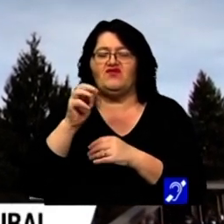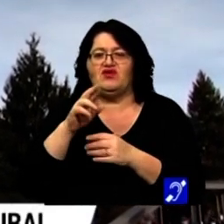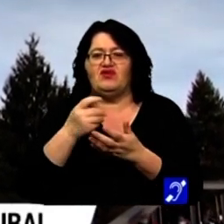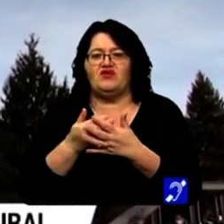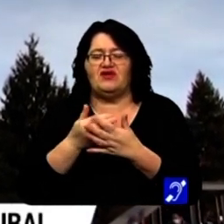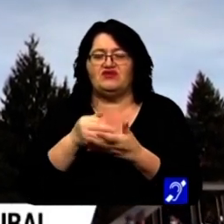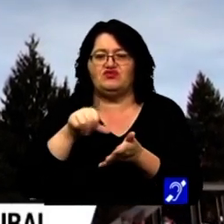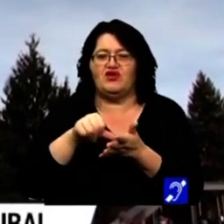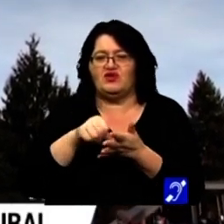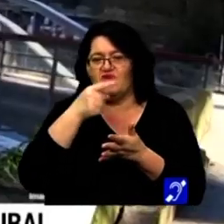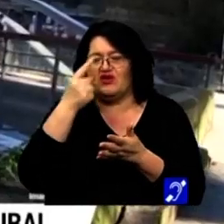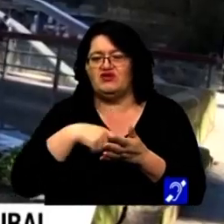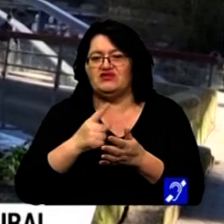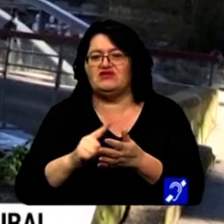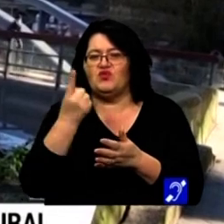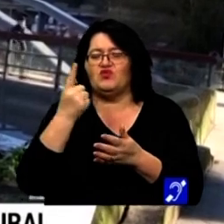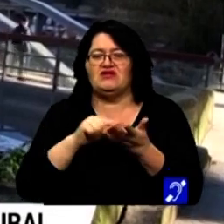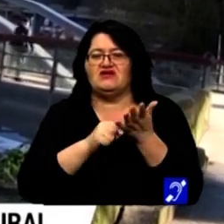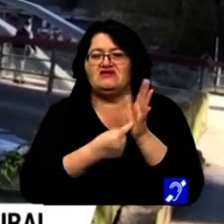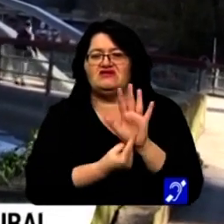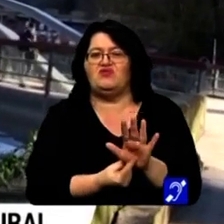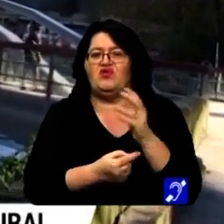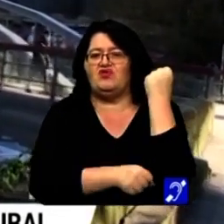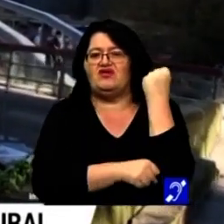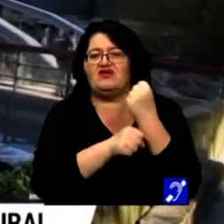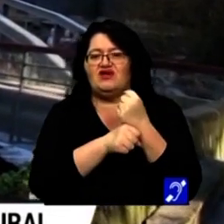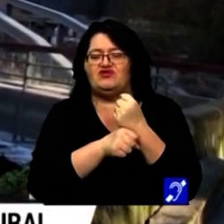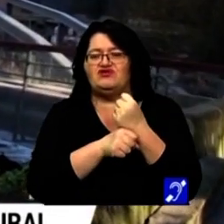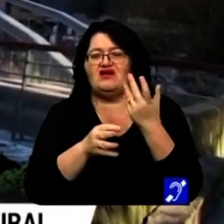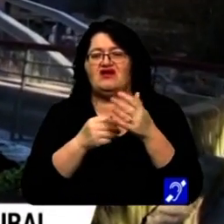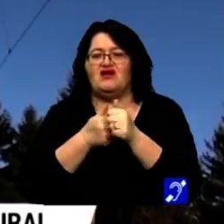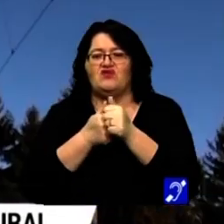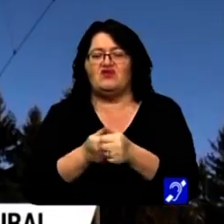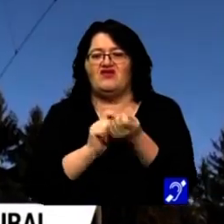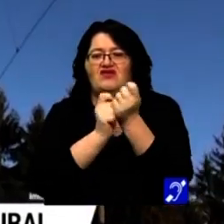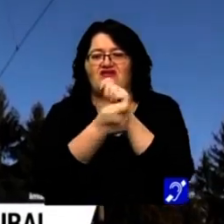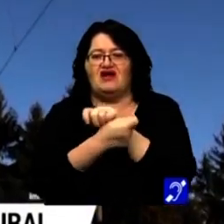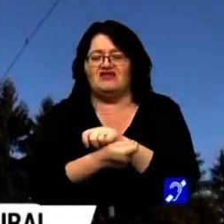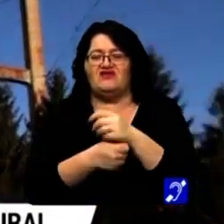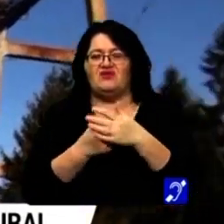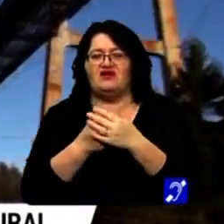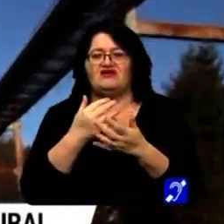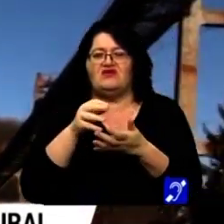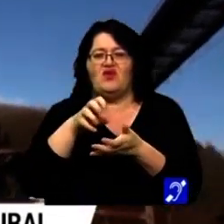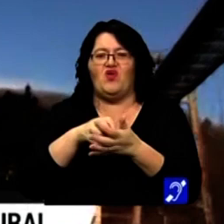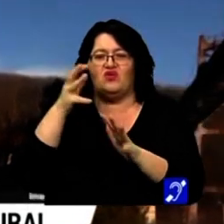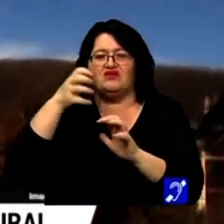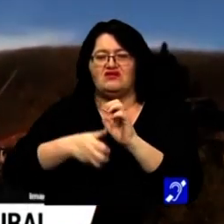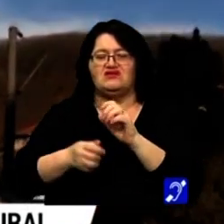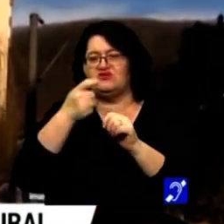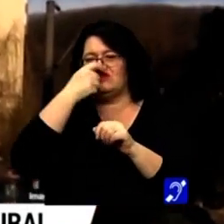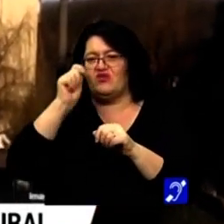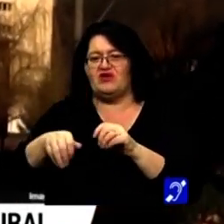CALCAR Dezafectat,